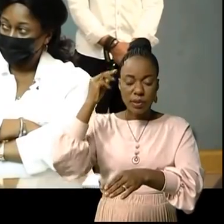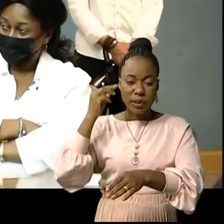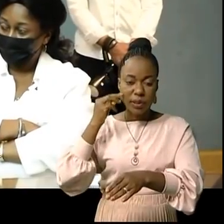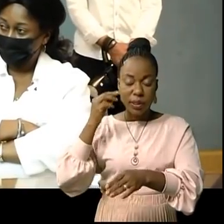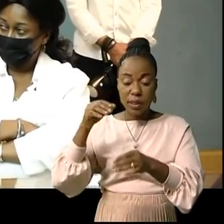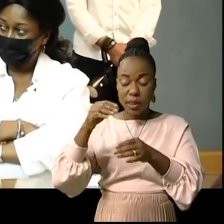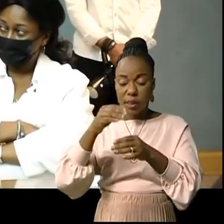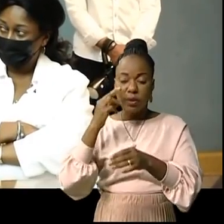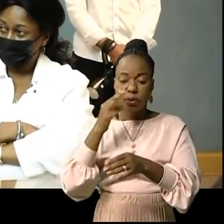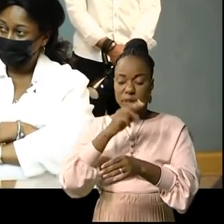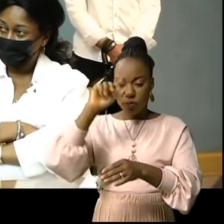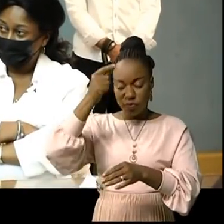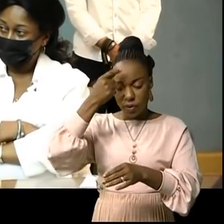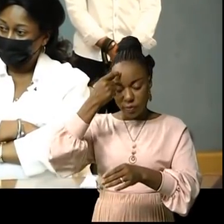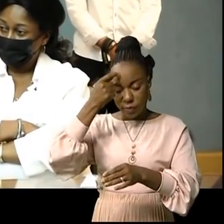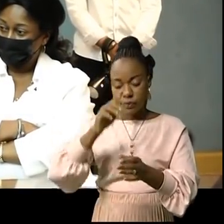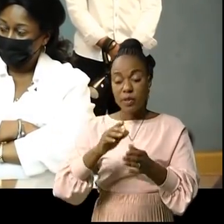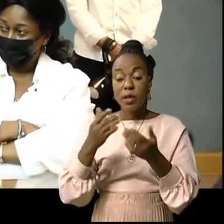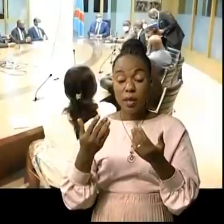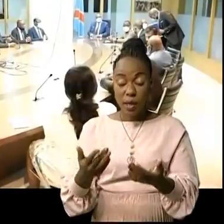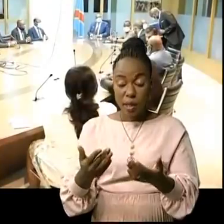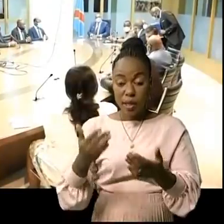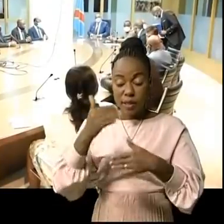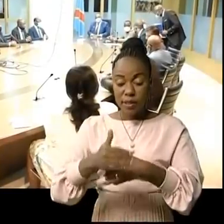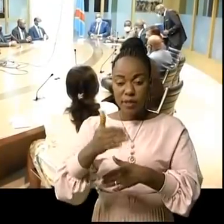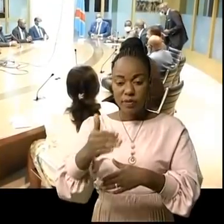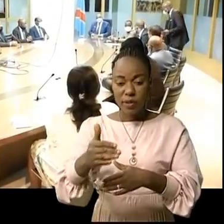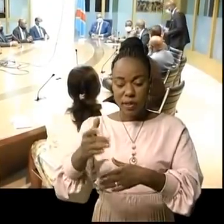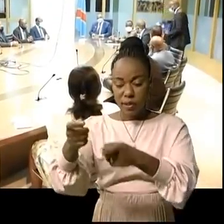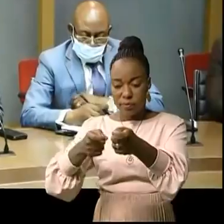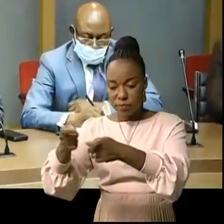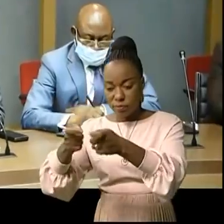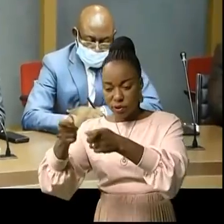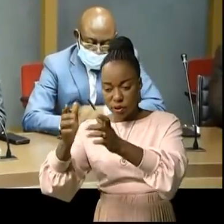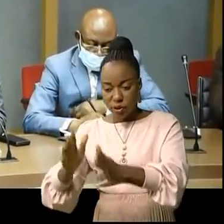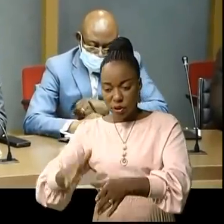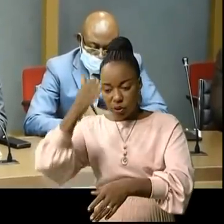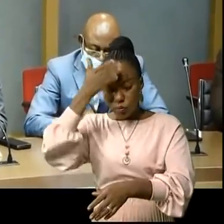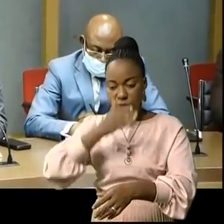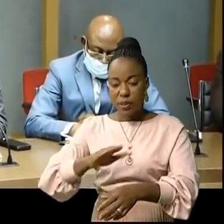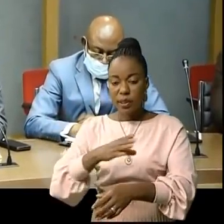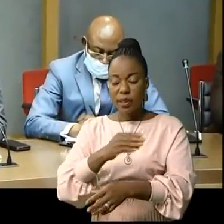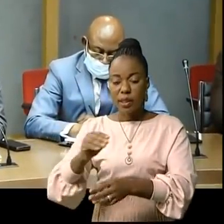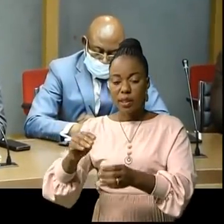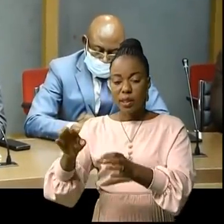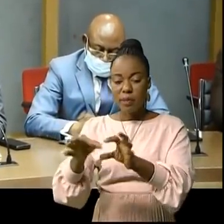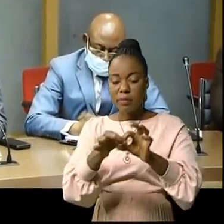gouvernement à Kinshasa Gombe. C'était en présence du gestionnaire de l'hôpital Mamaimo et les partenaires sectoriels du ministère